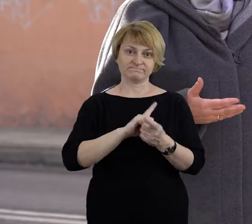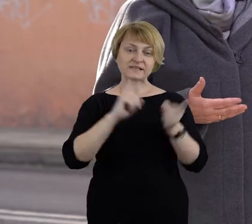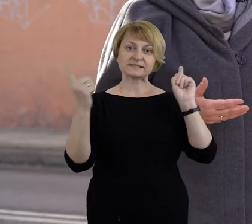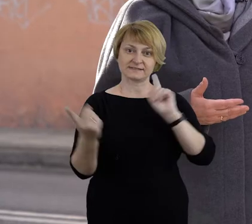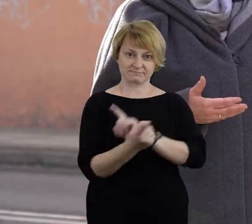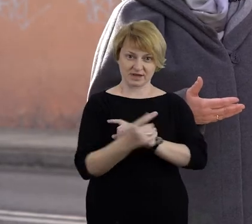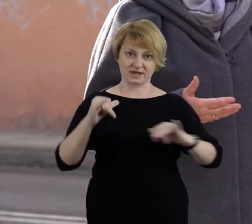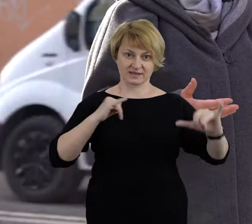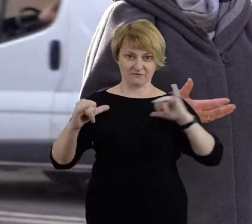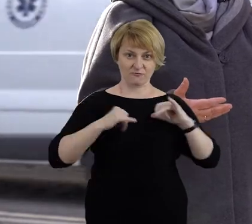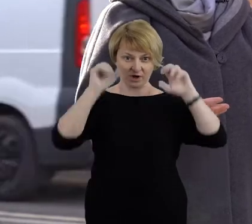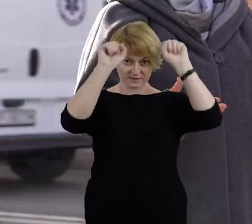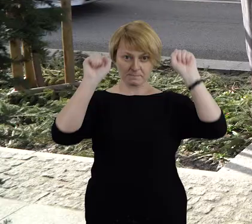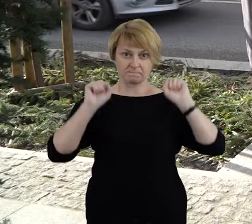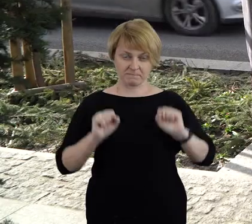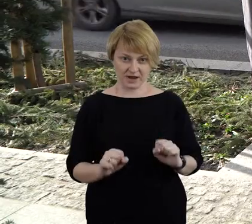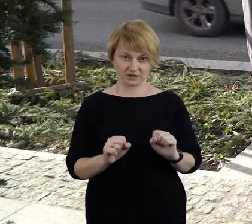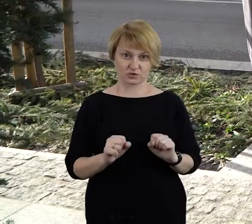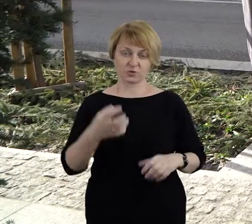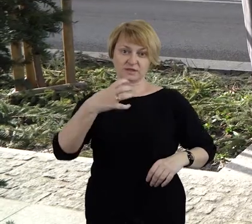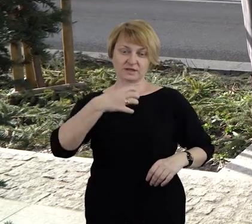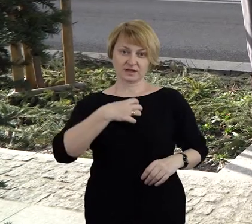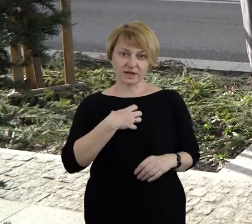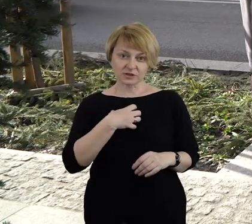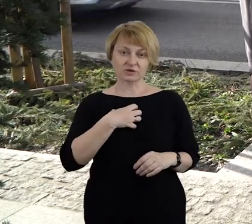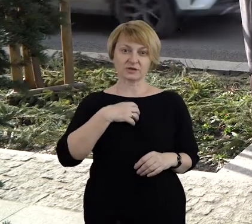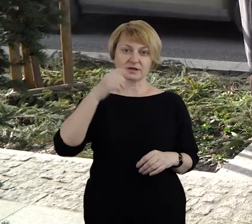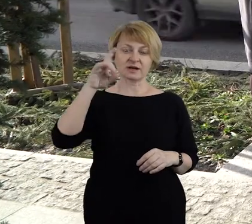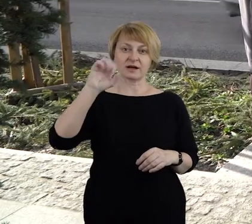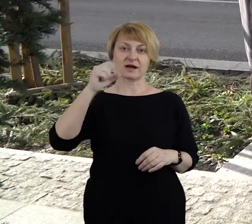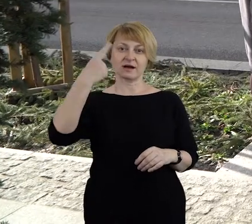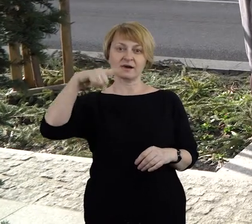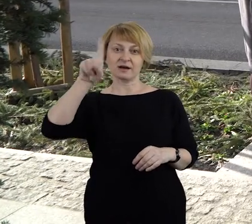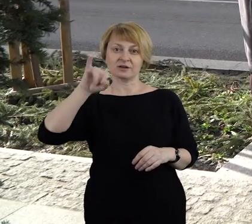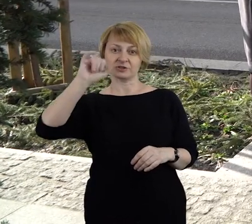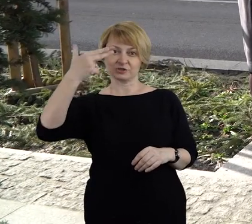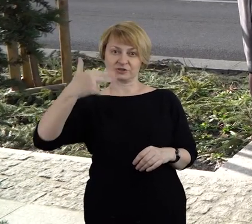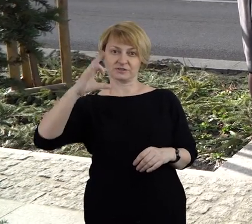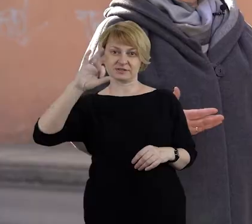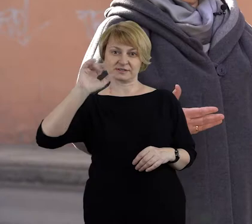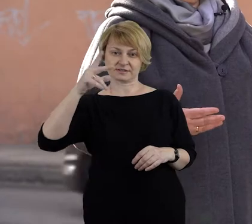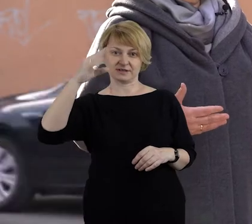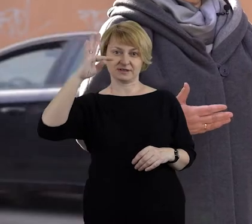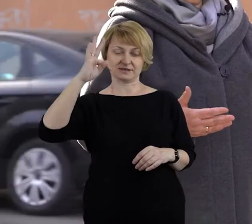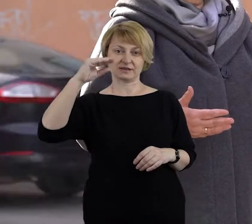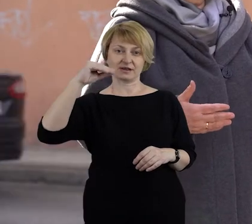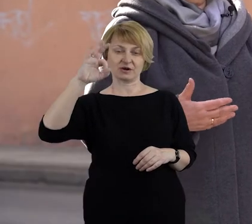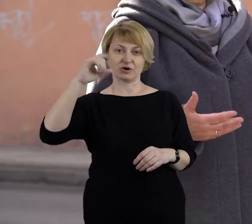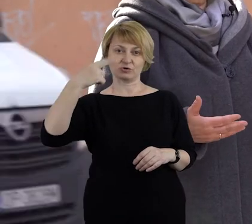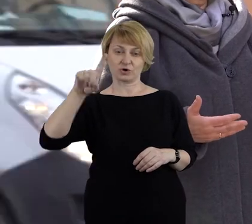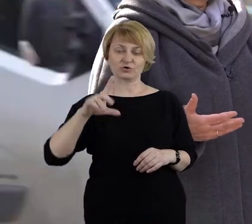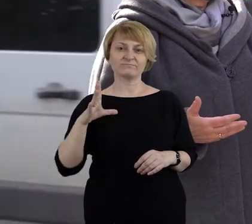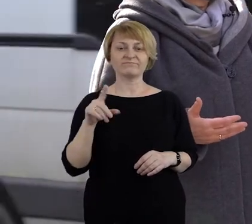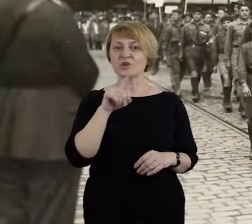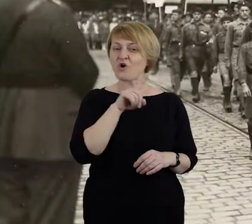we władzach tegoż banku i został dyrektorem Teodor Gadziński, który miał